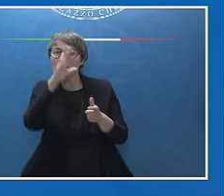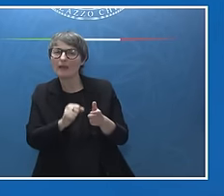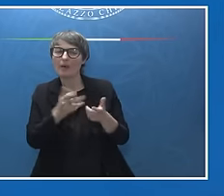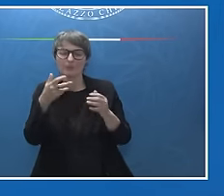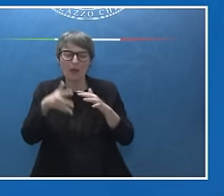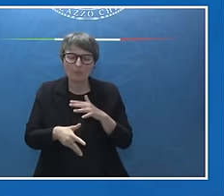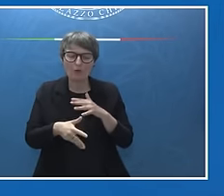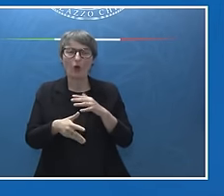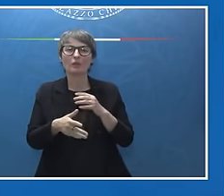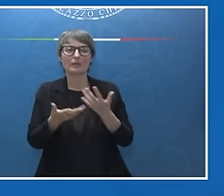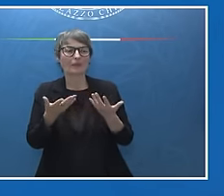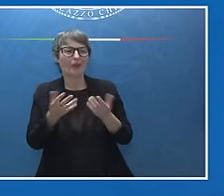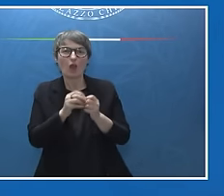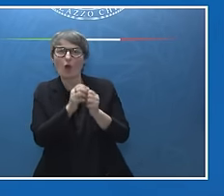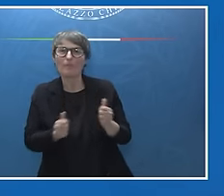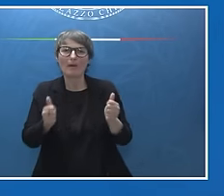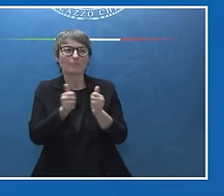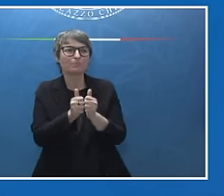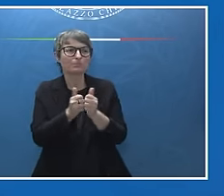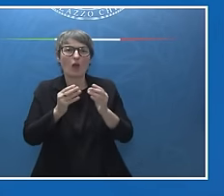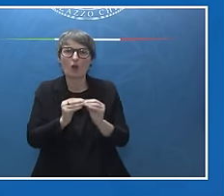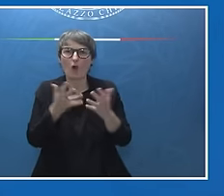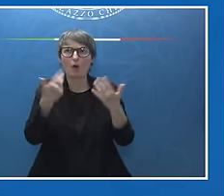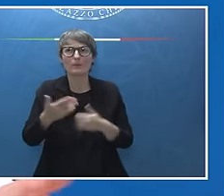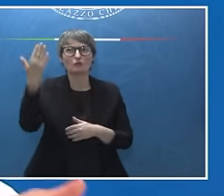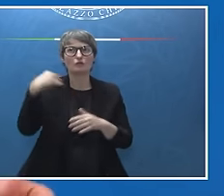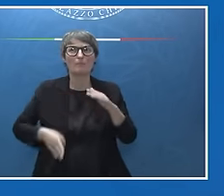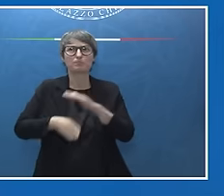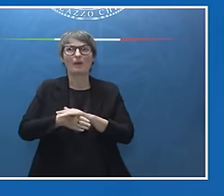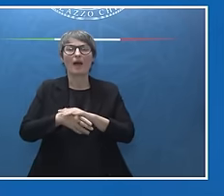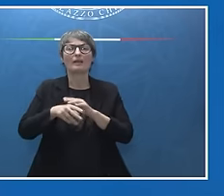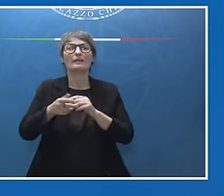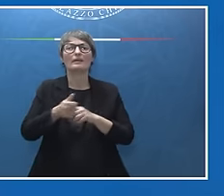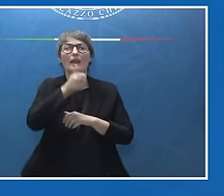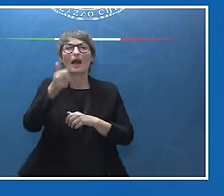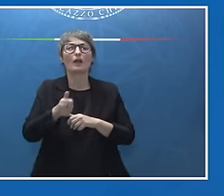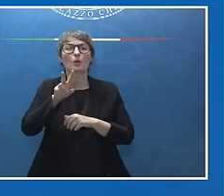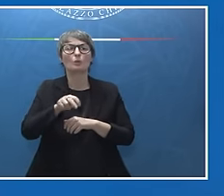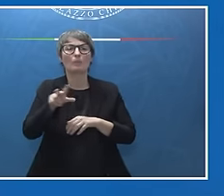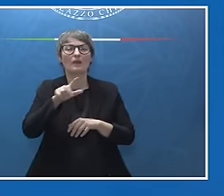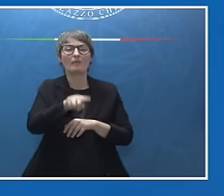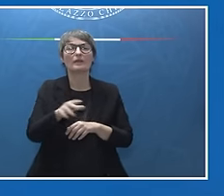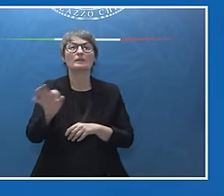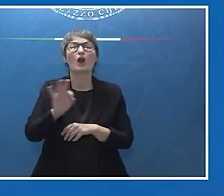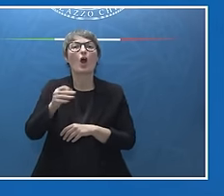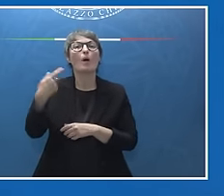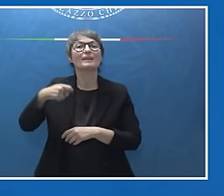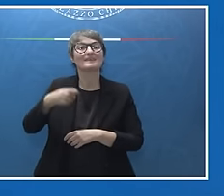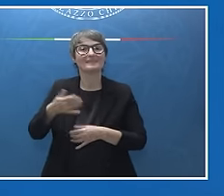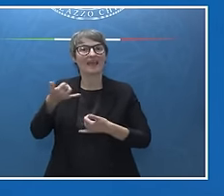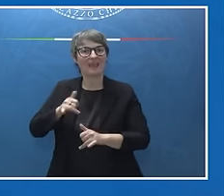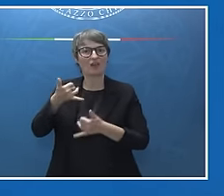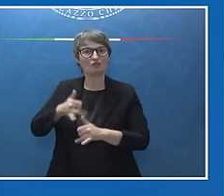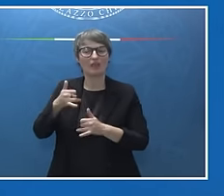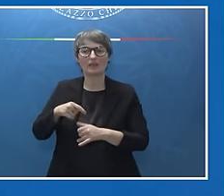nostro parternariato strategico che è stato avviato nel 2023. Con il Presidente Algerino Tebun, che ho incontrato questa mattina, abbiamo fatto il